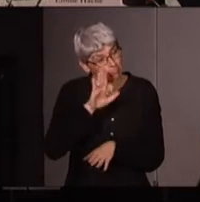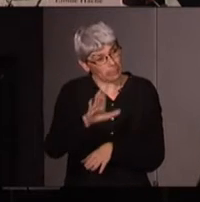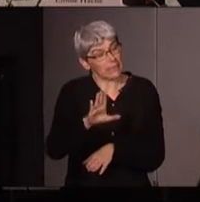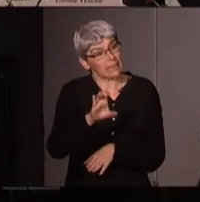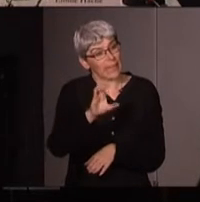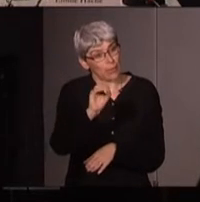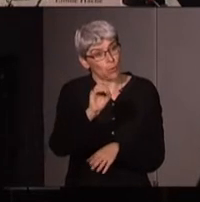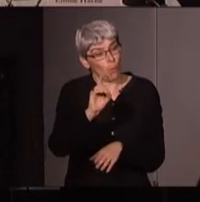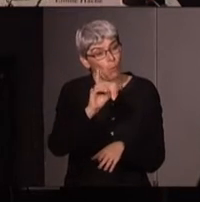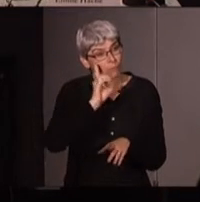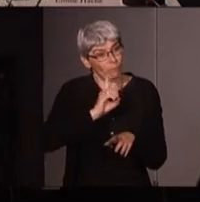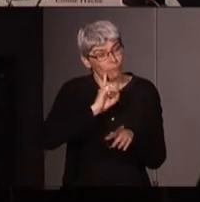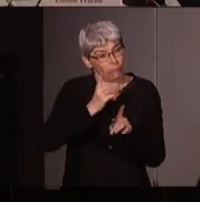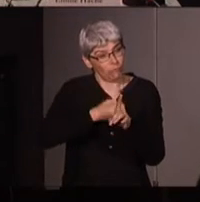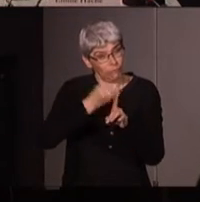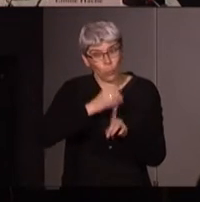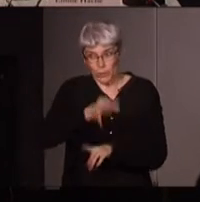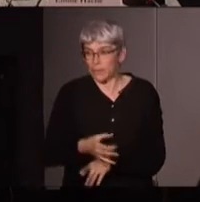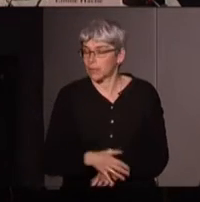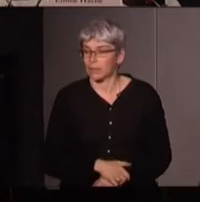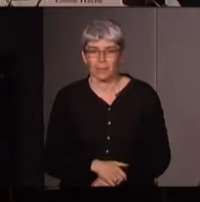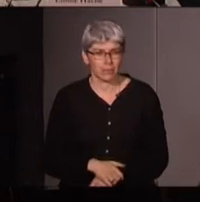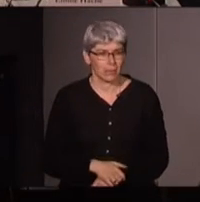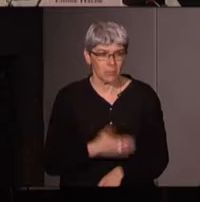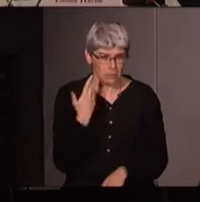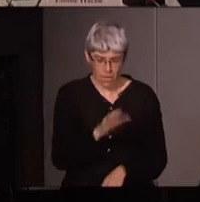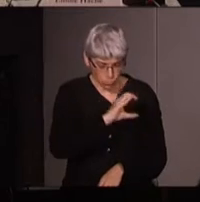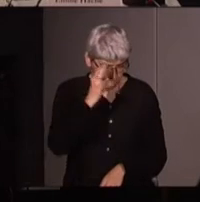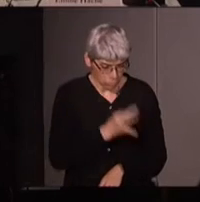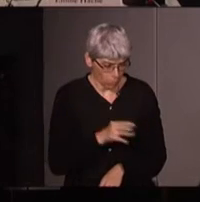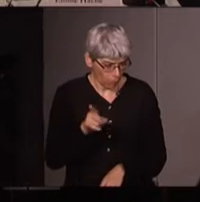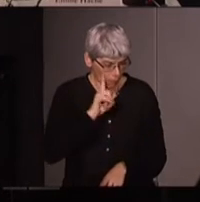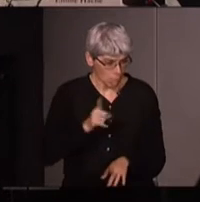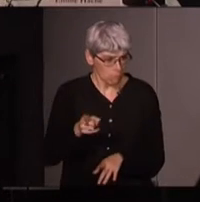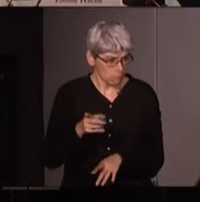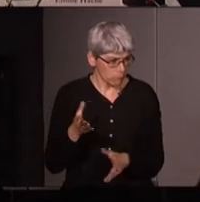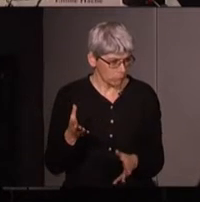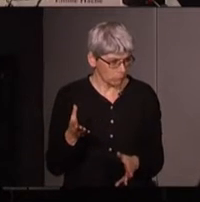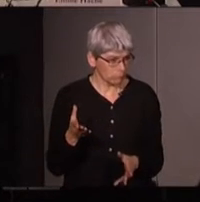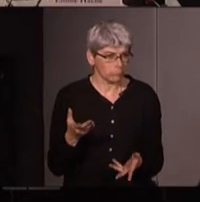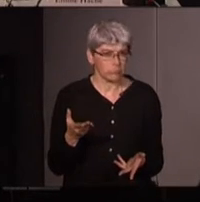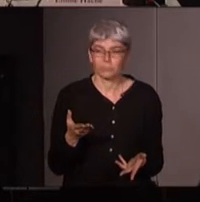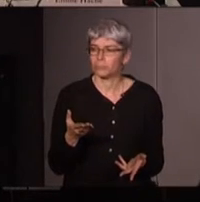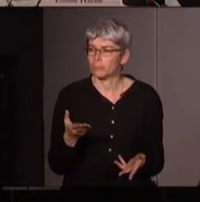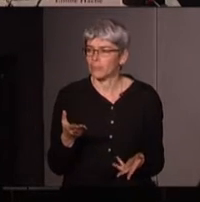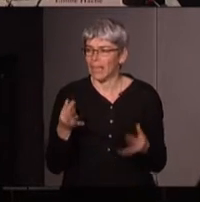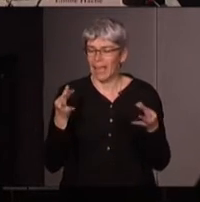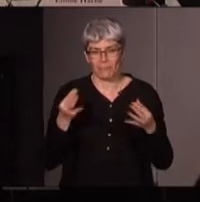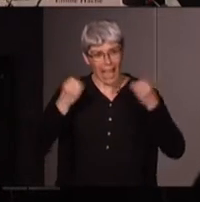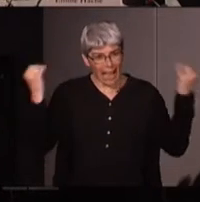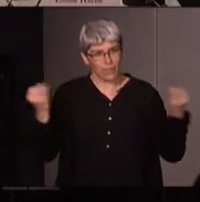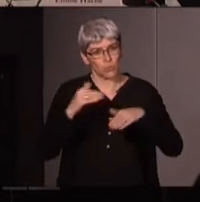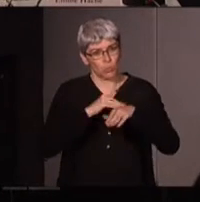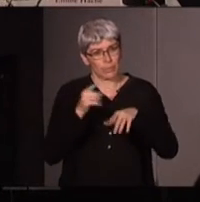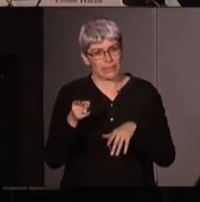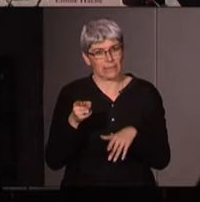oui absolument elle est l'auteur d'un livre écoféminisme je crois que c'est elle qui a rendu à la limite en termes d'action politique